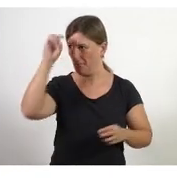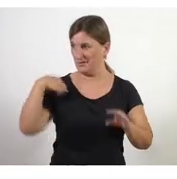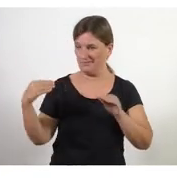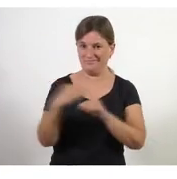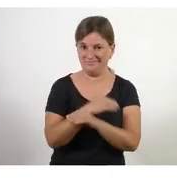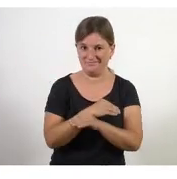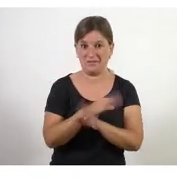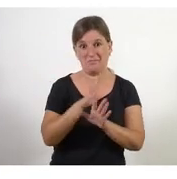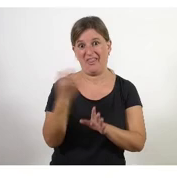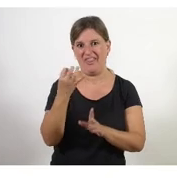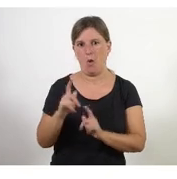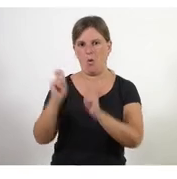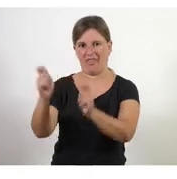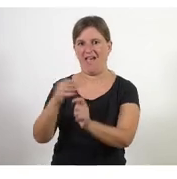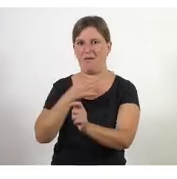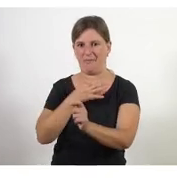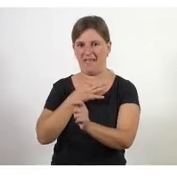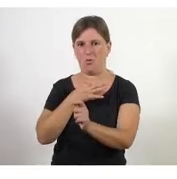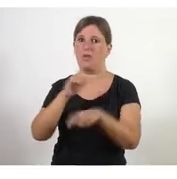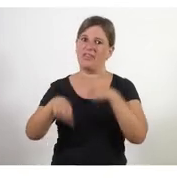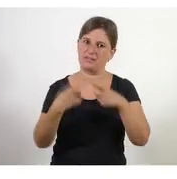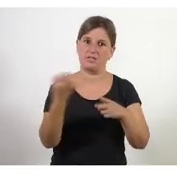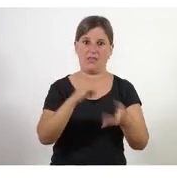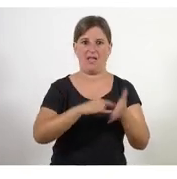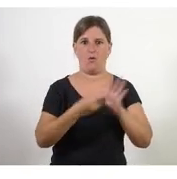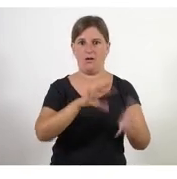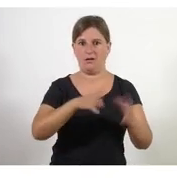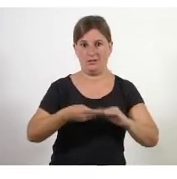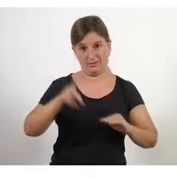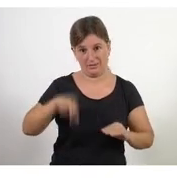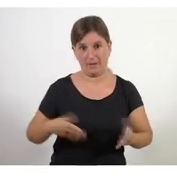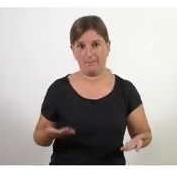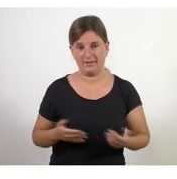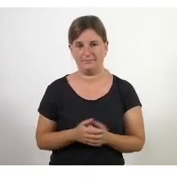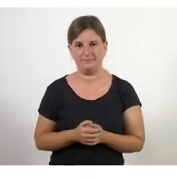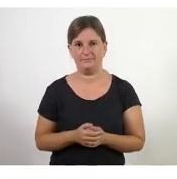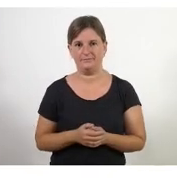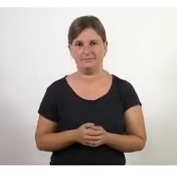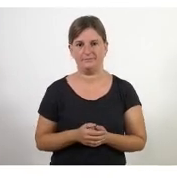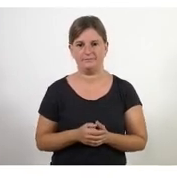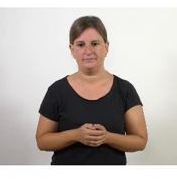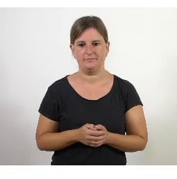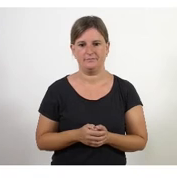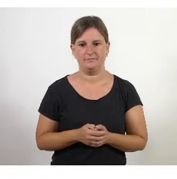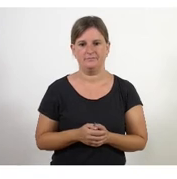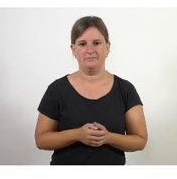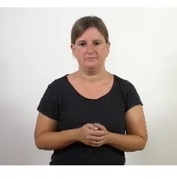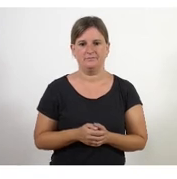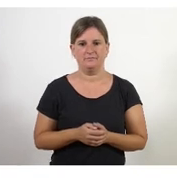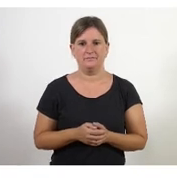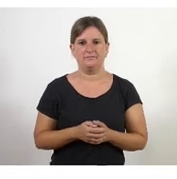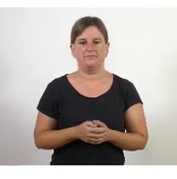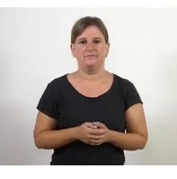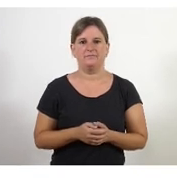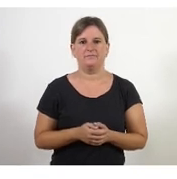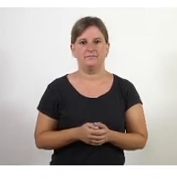aquesta veu però després també has de fer alguna cosa amb allò que et diguin de fet ara que tu estaves fent aquesta resposta l'Àngels